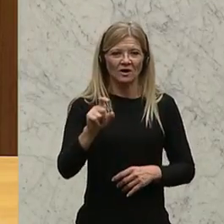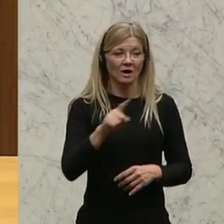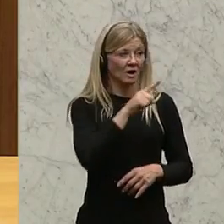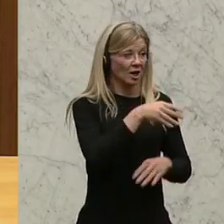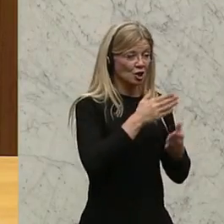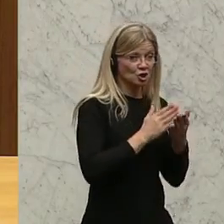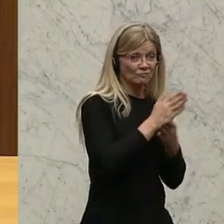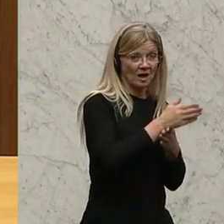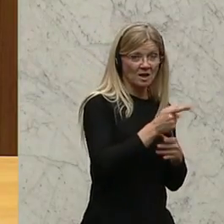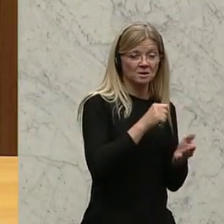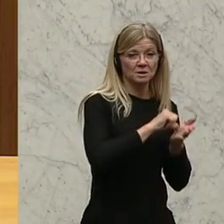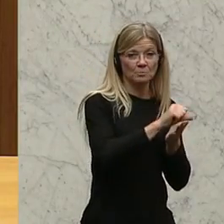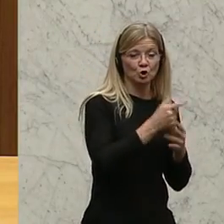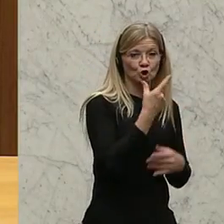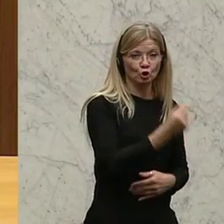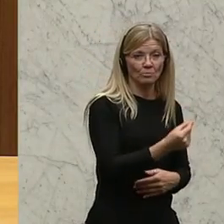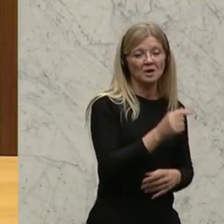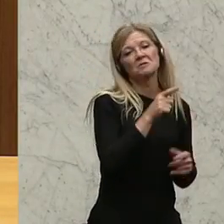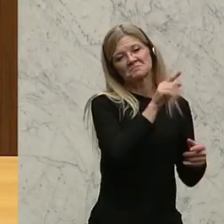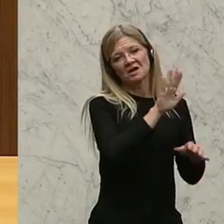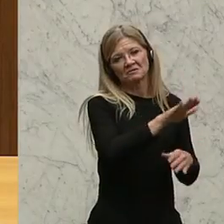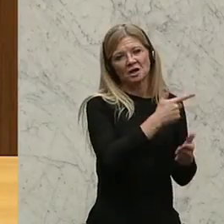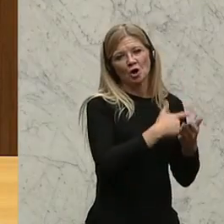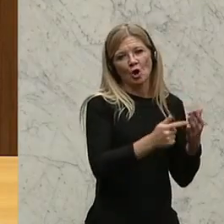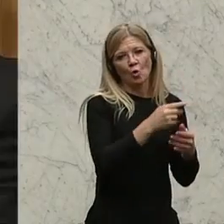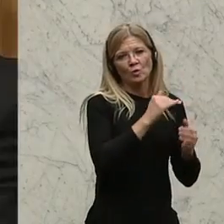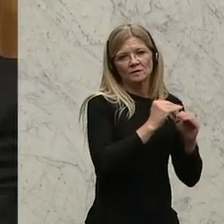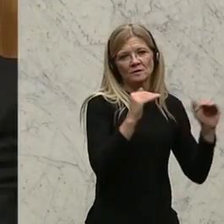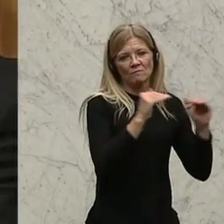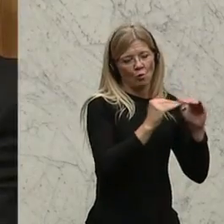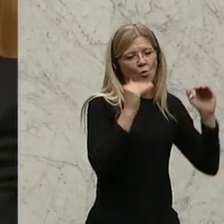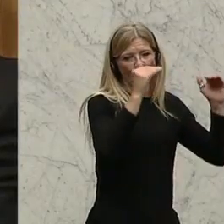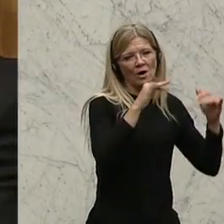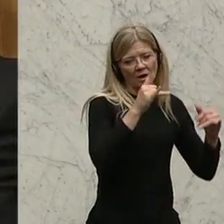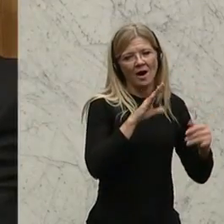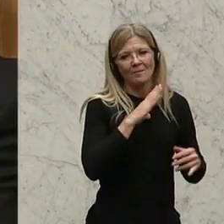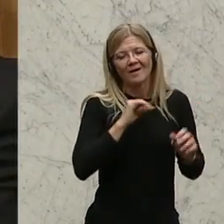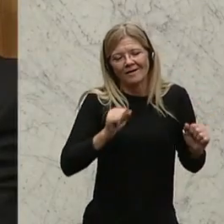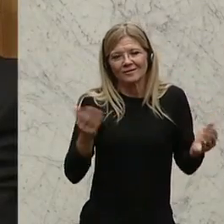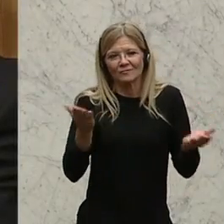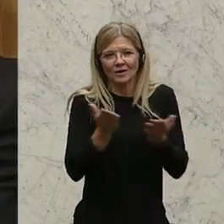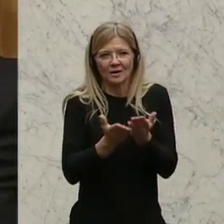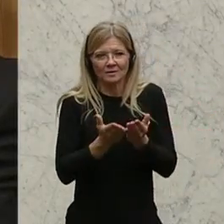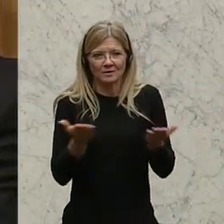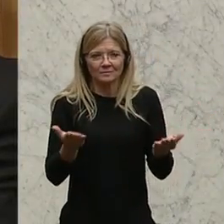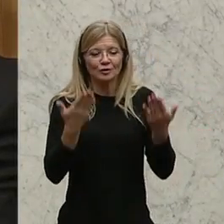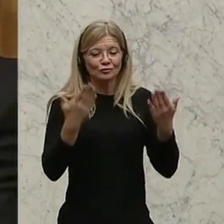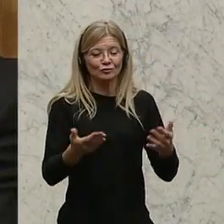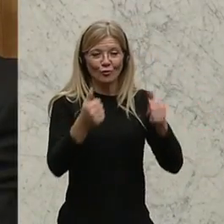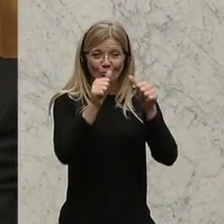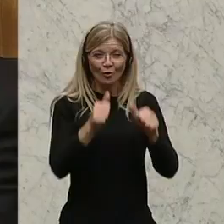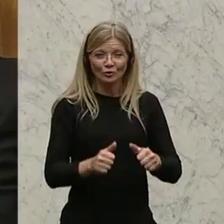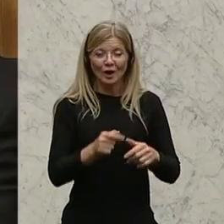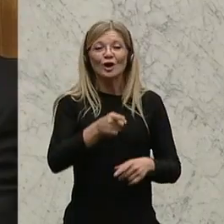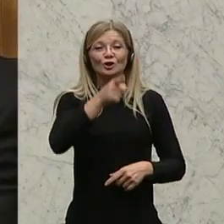doppelt so hoch. Kann man von mir aus noch mit Lohn-EU argumentieren. Es zeigt nur, es ist zumindest vergleichbar. Und das Modell sozusagen im deutschsprachigen